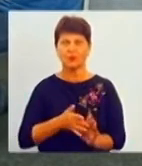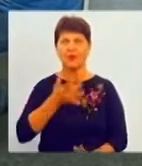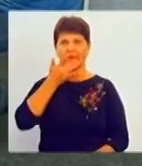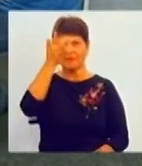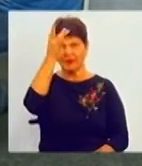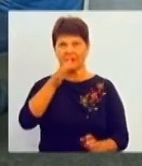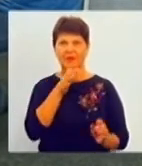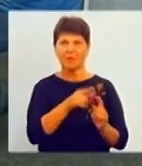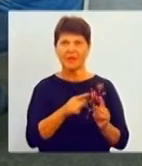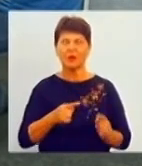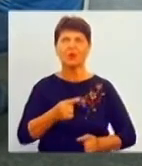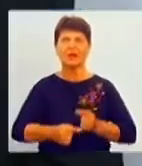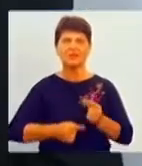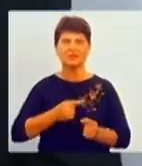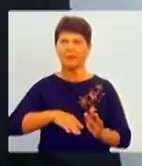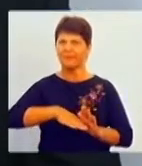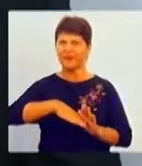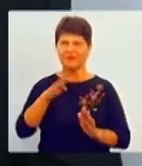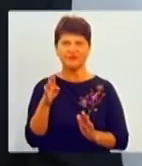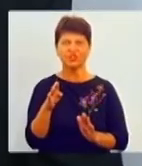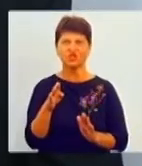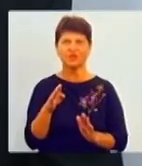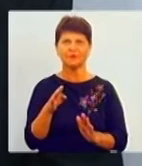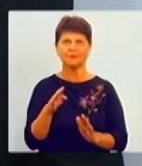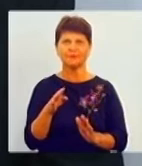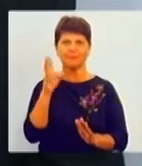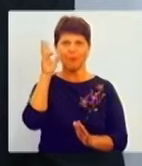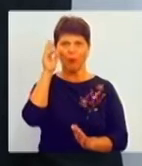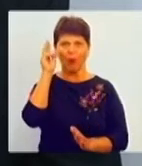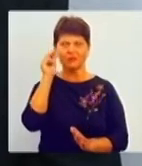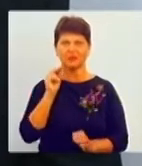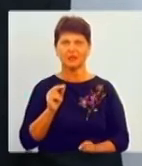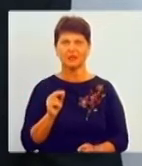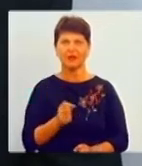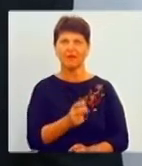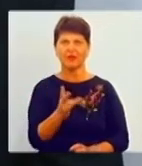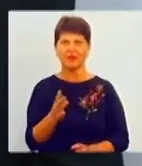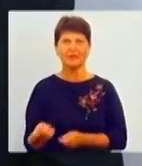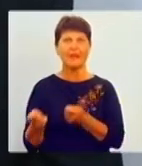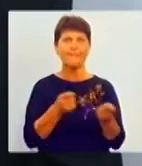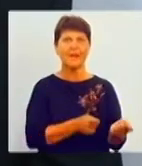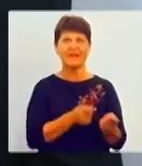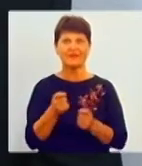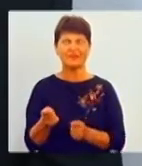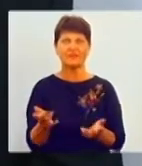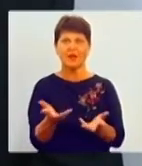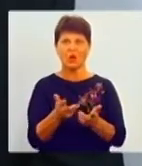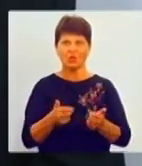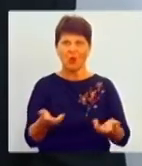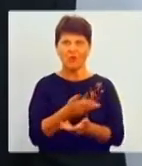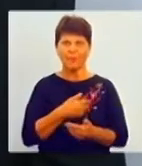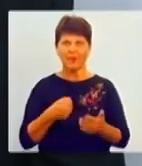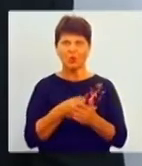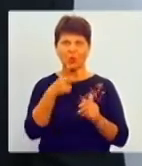традиційно це найвищі показники в кількості перевезень. І ми розраховували до кінця року